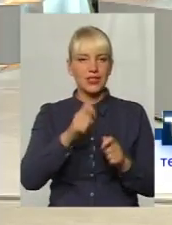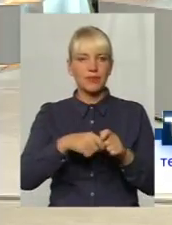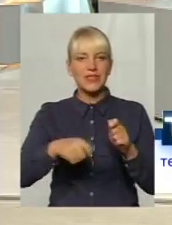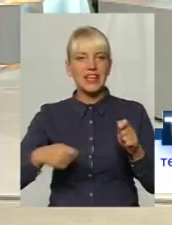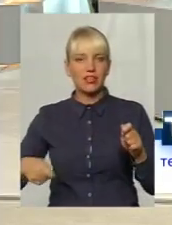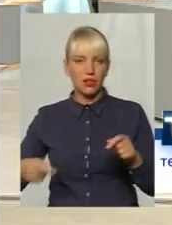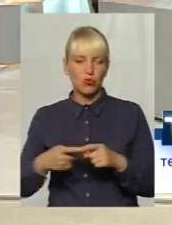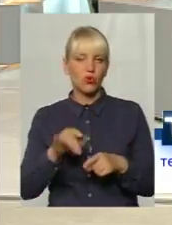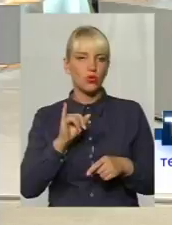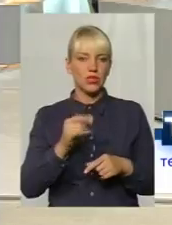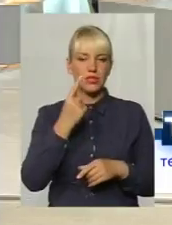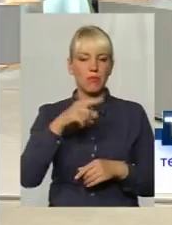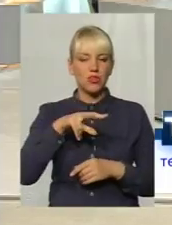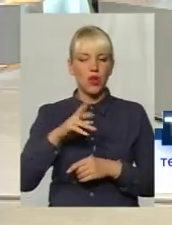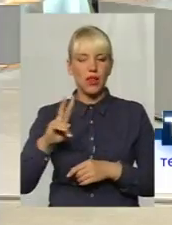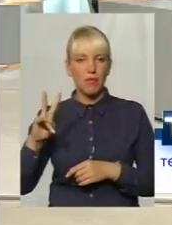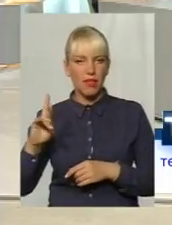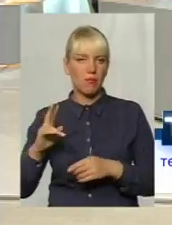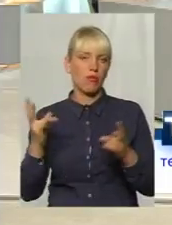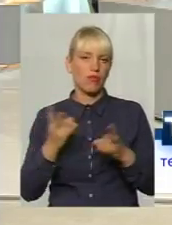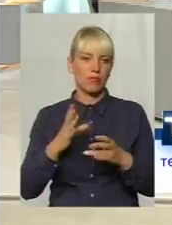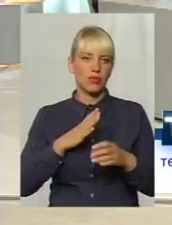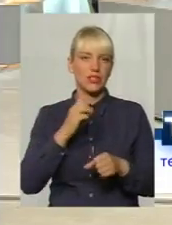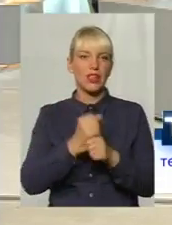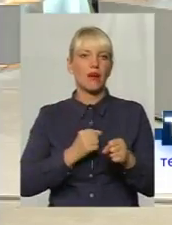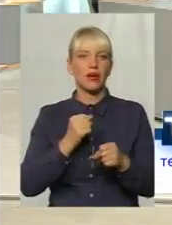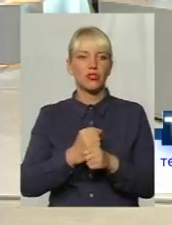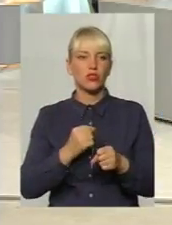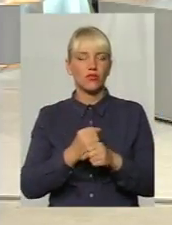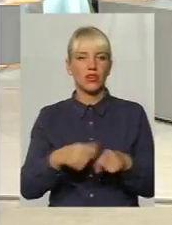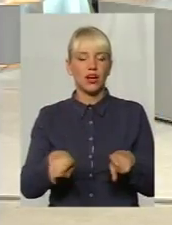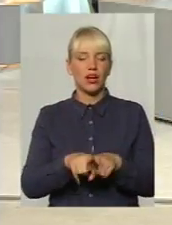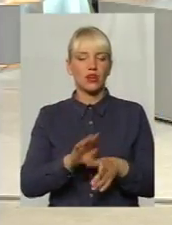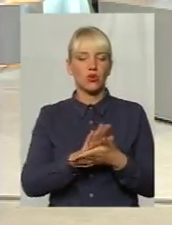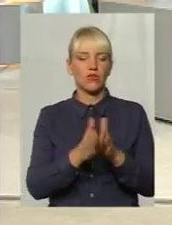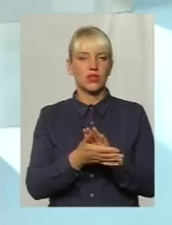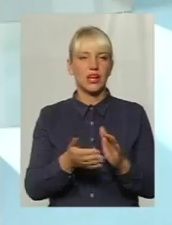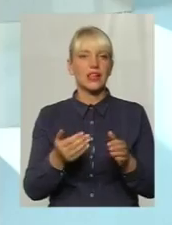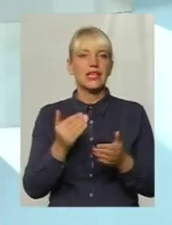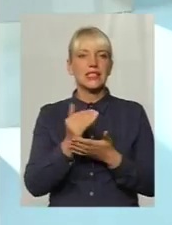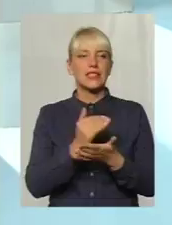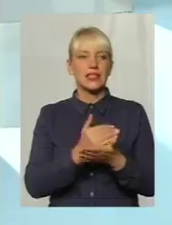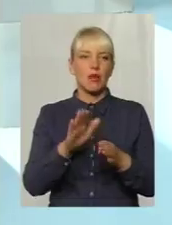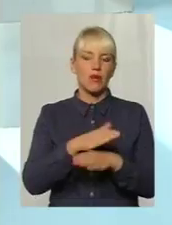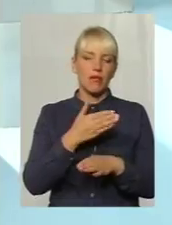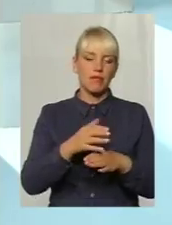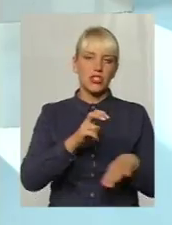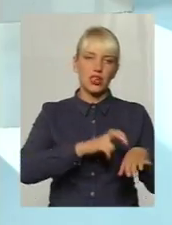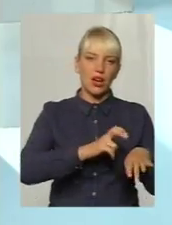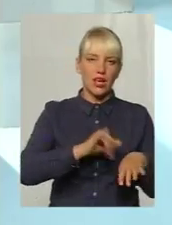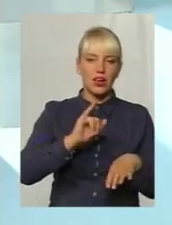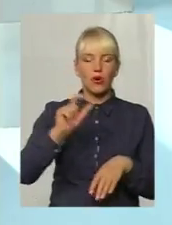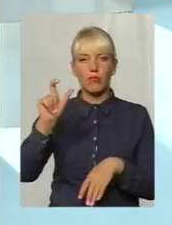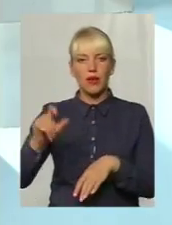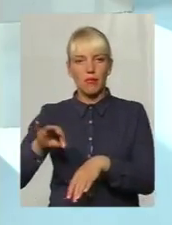І з 1 липня в нас мала запрацювати вже така договірна система між пацієнтом і лікарем. Вона теж